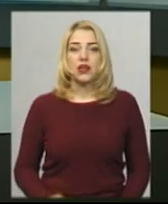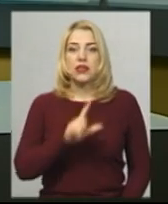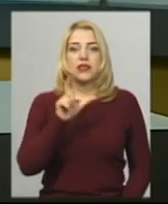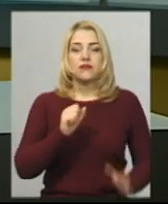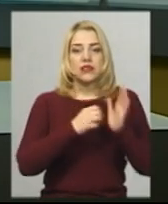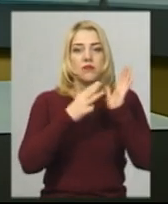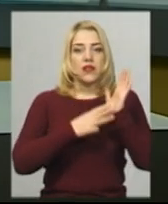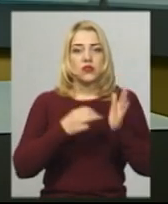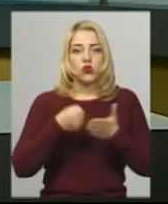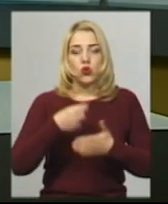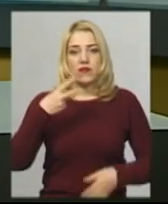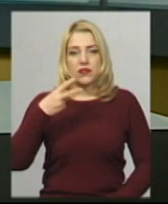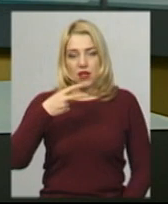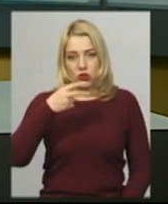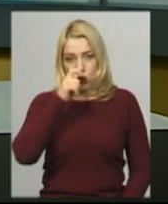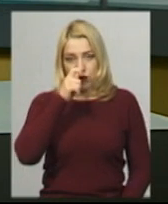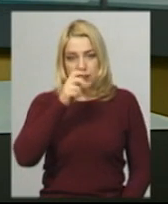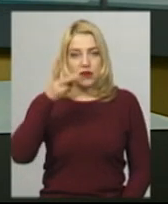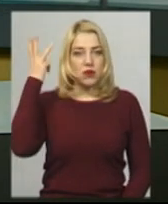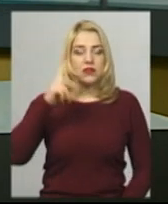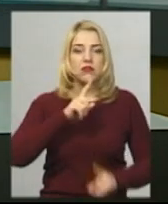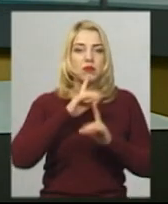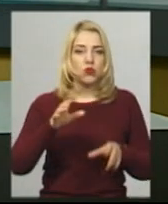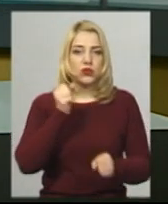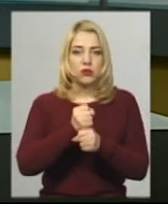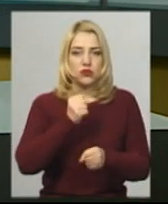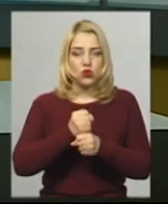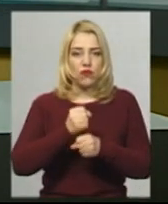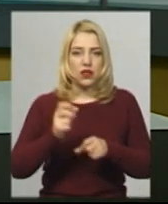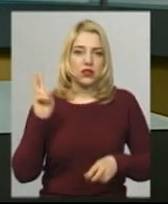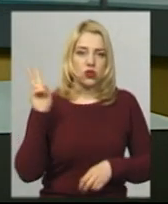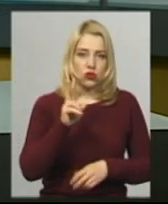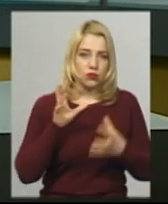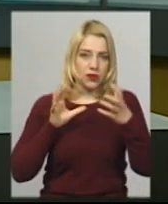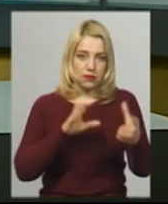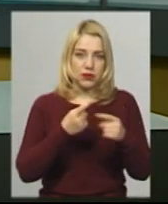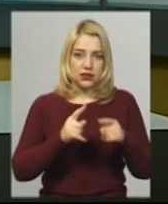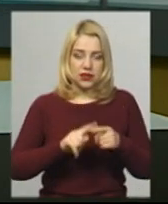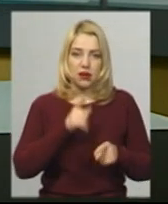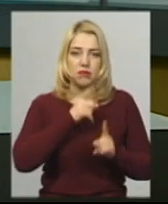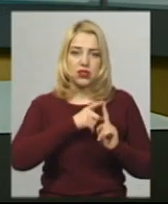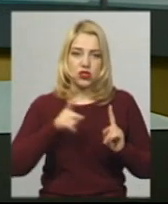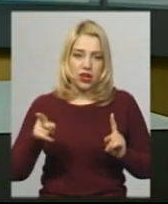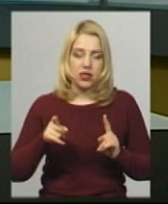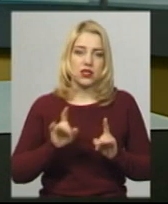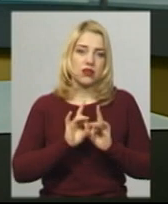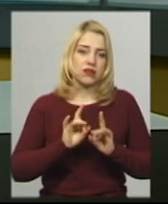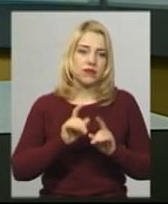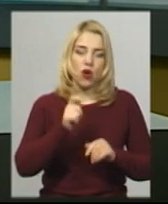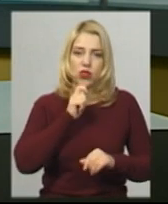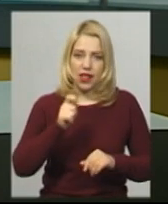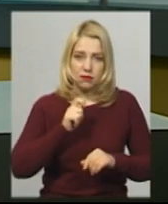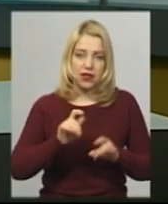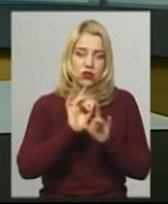до 20 квітня у Хмельницькому не курсуватиме громадський транспорт. Про це під час онлайн-брифінгу розповів міський голова